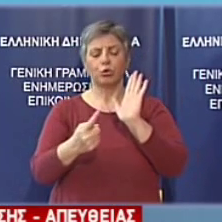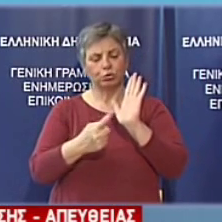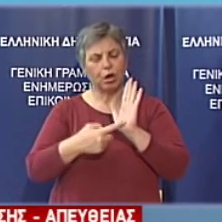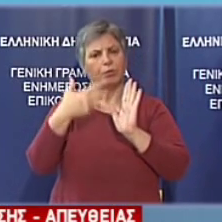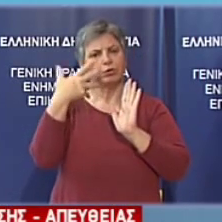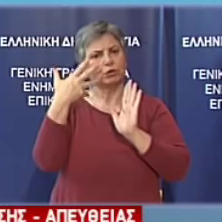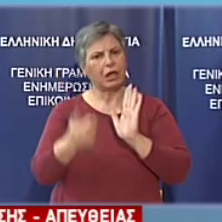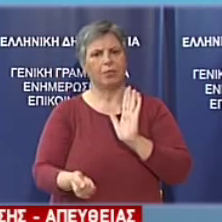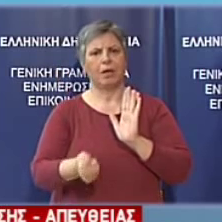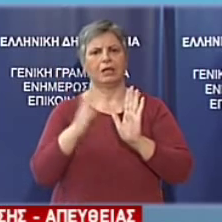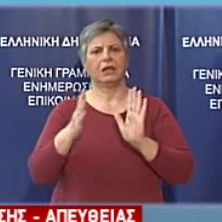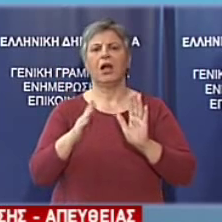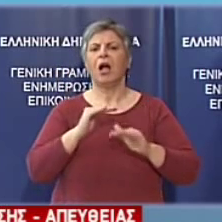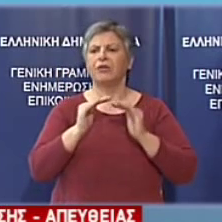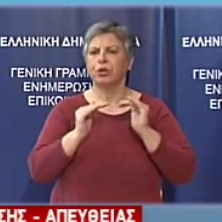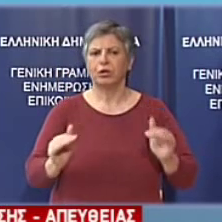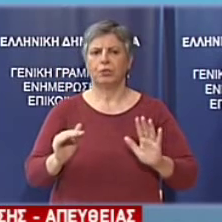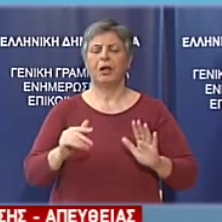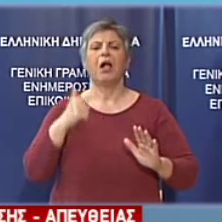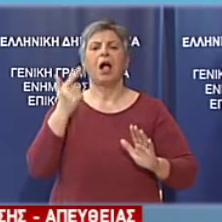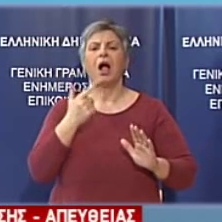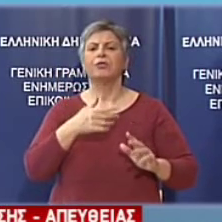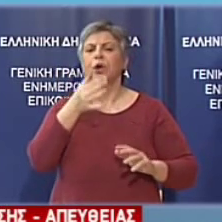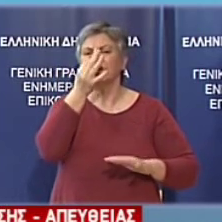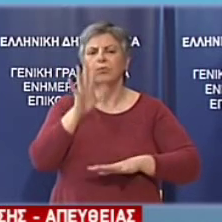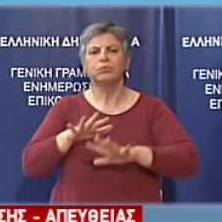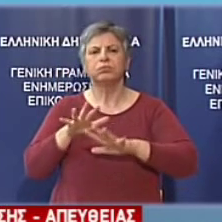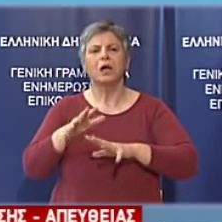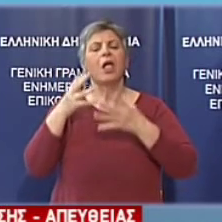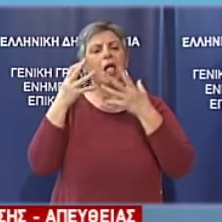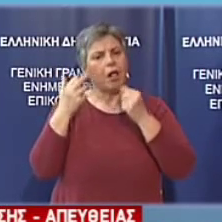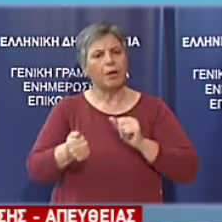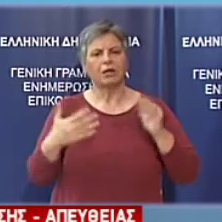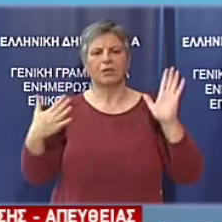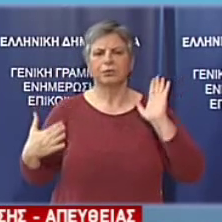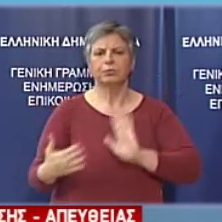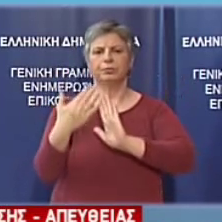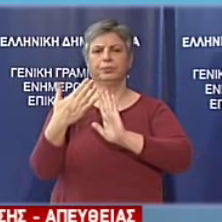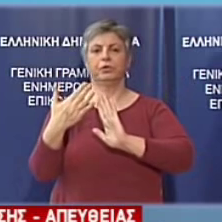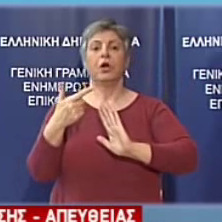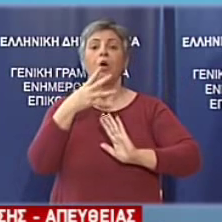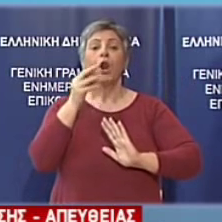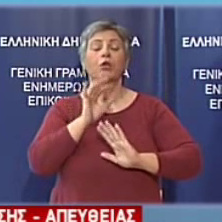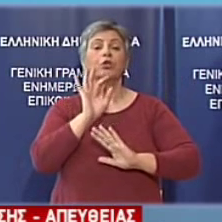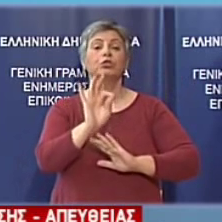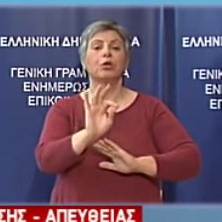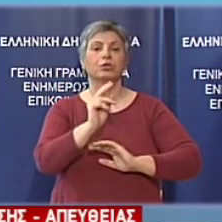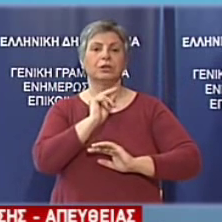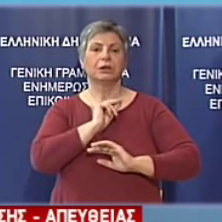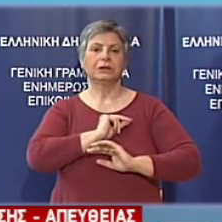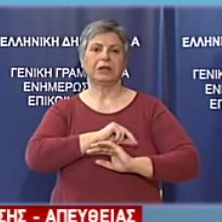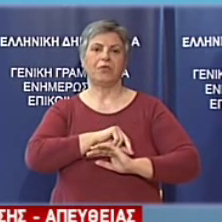ροδιολοπτικό τοπίο να συγκρουστεί με τη διαπλοκή και φυσικά να υπερασπιστεί το δημόσιο συμφέρον. Και η